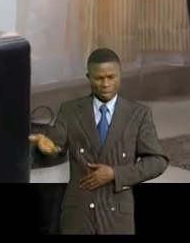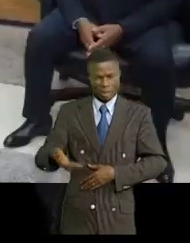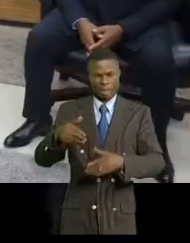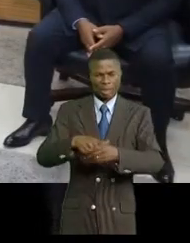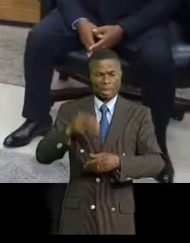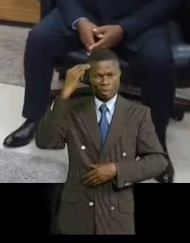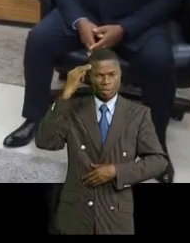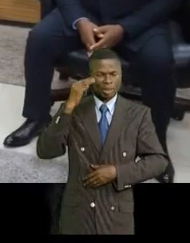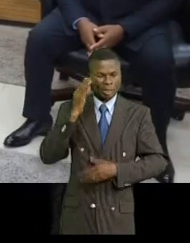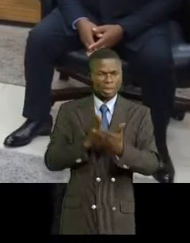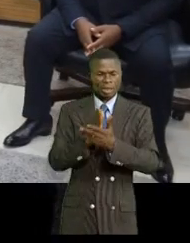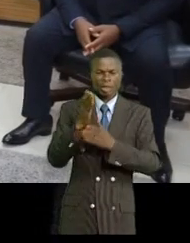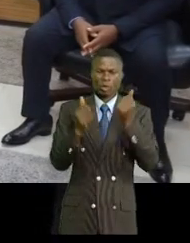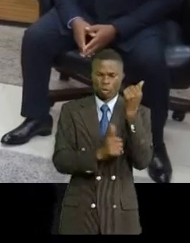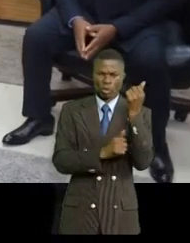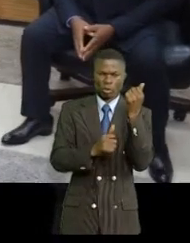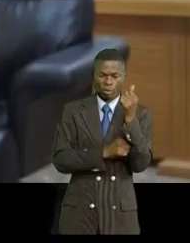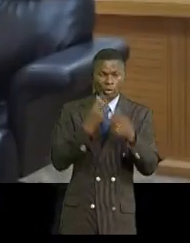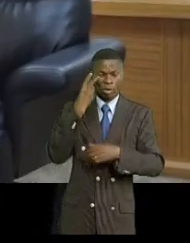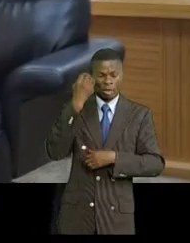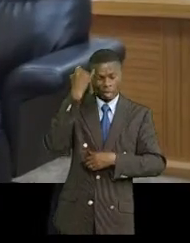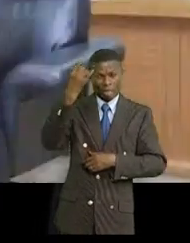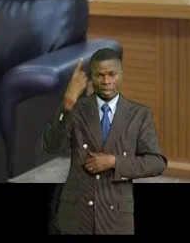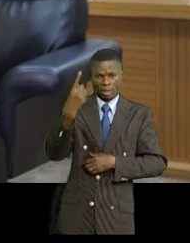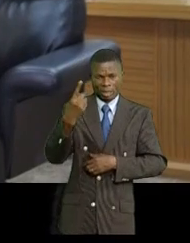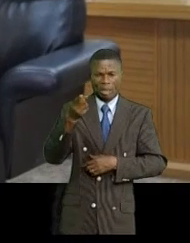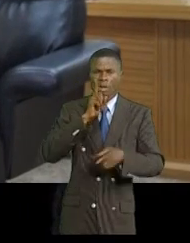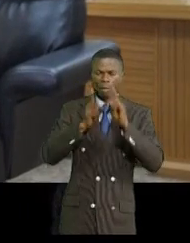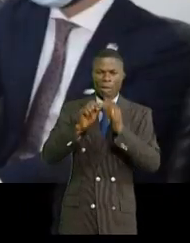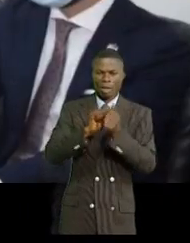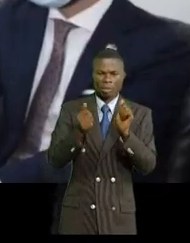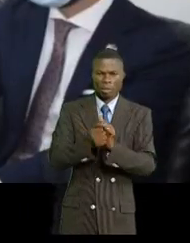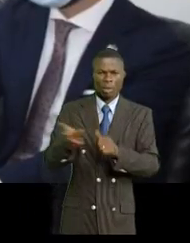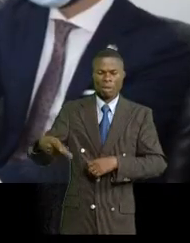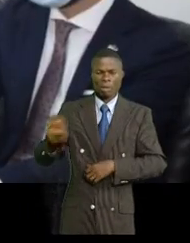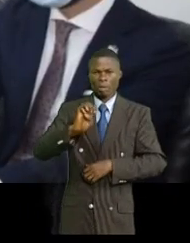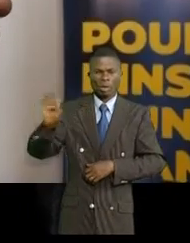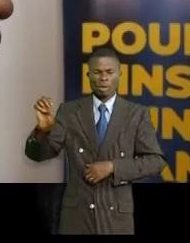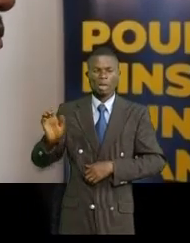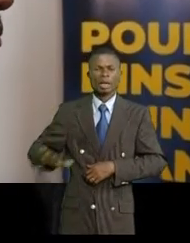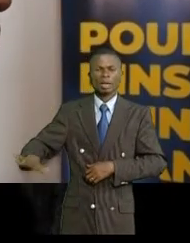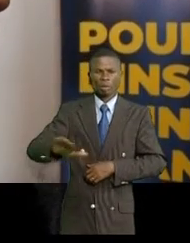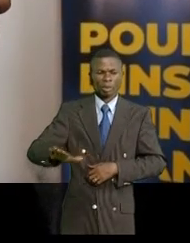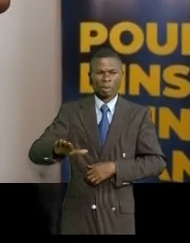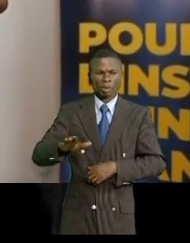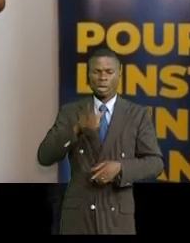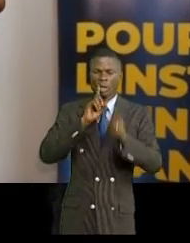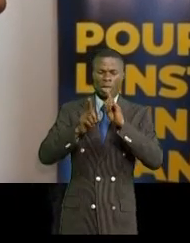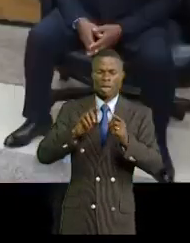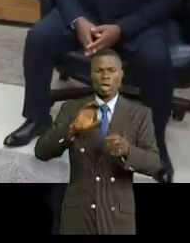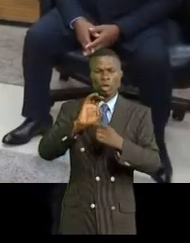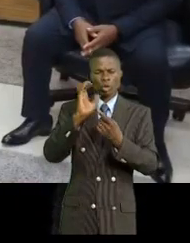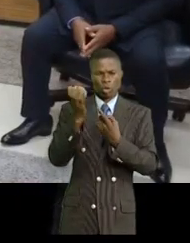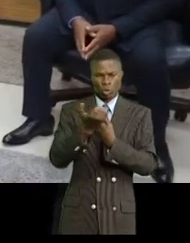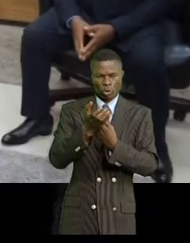ministre des droits humains, Fabrice Albert Mpuela. Une vision partagée sur ce qui se passe dans les provinces de l'est du pays et une convergence des vues sur la